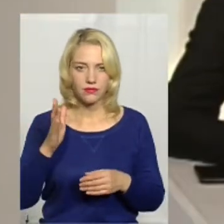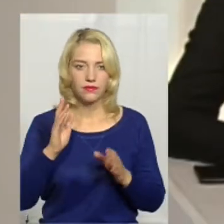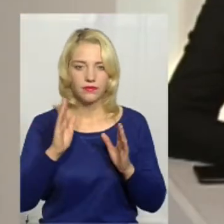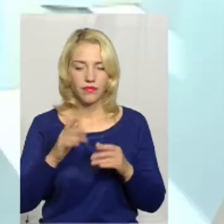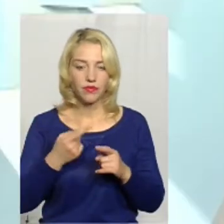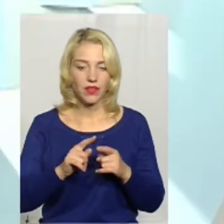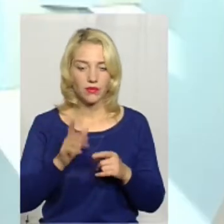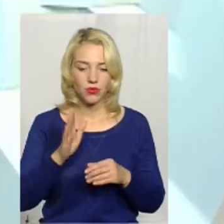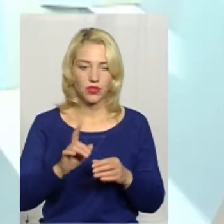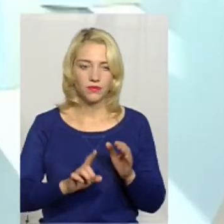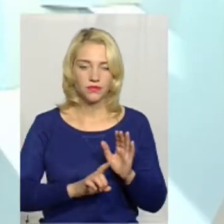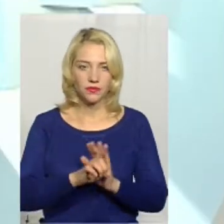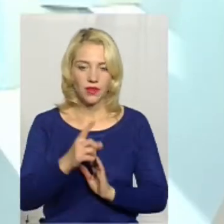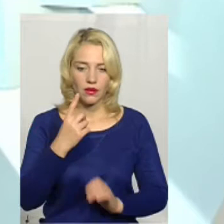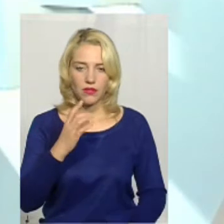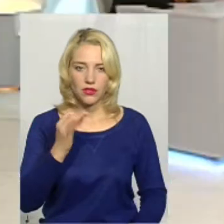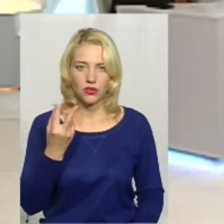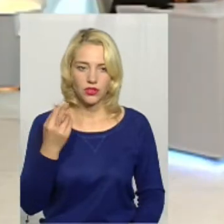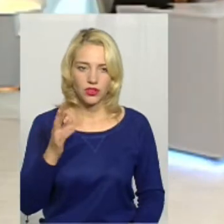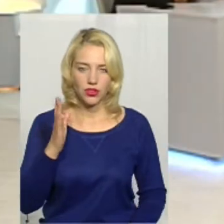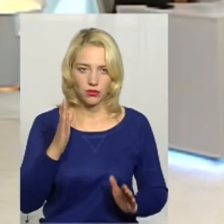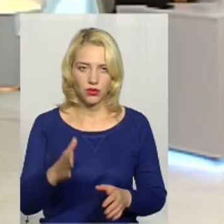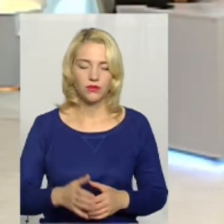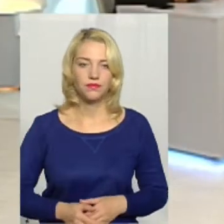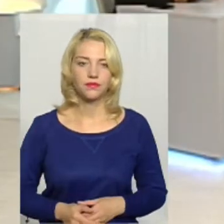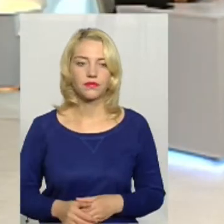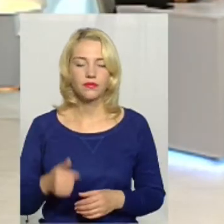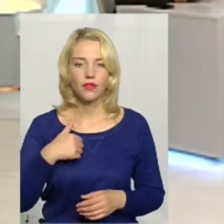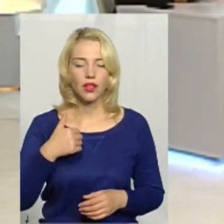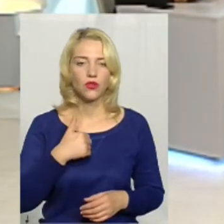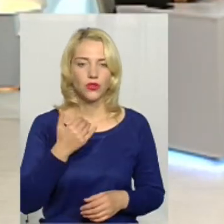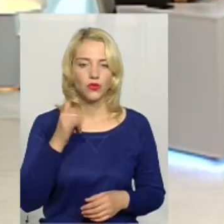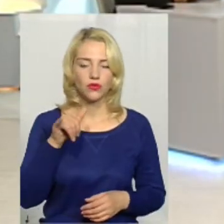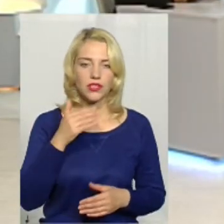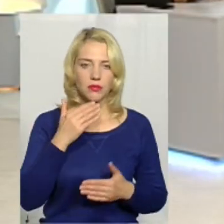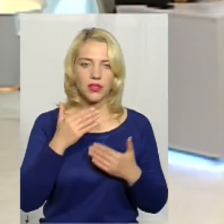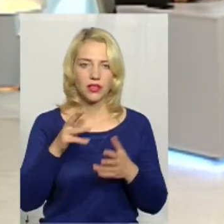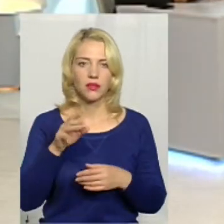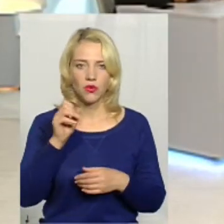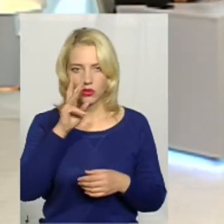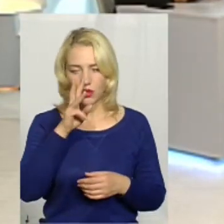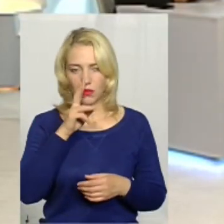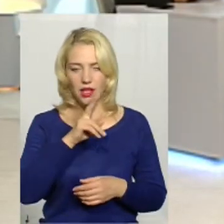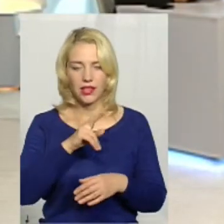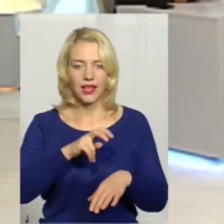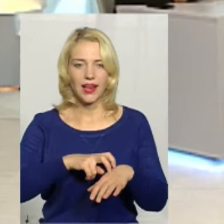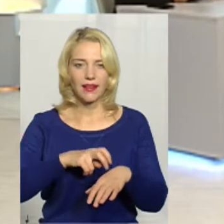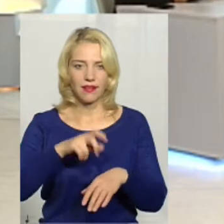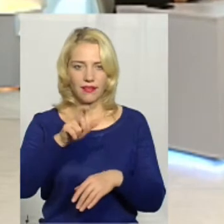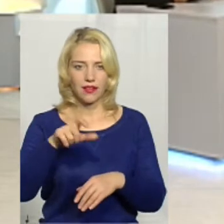Це буде з 1 січня, з 1 січня буде. А я хотів вас ще, знаєте, уточнити про зарплати саме лікарів.